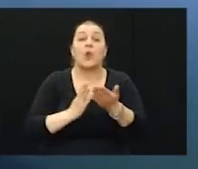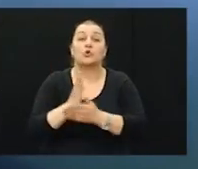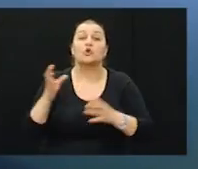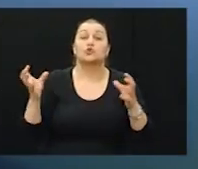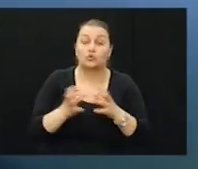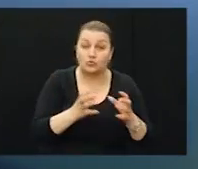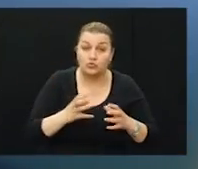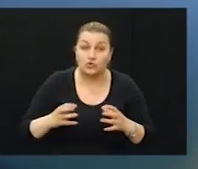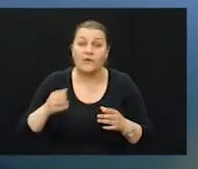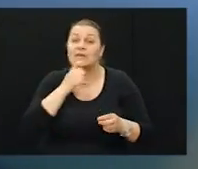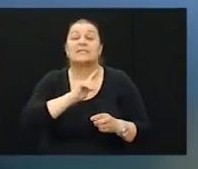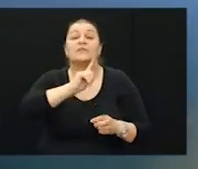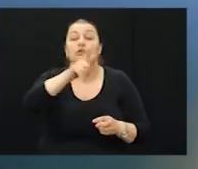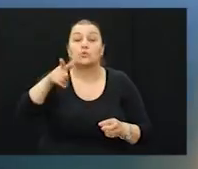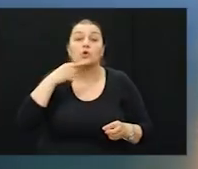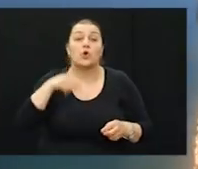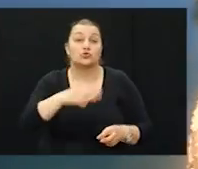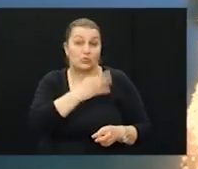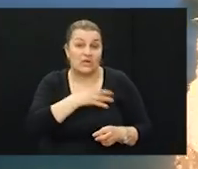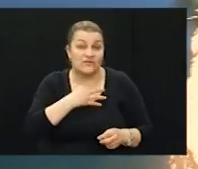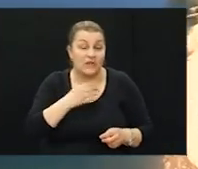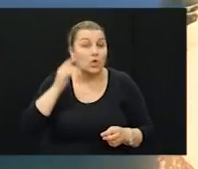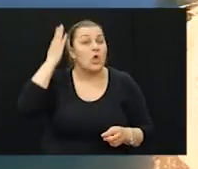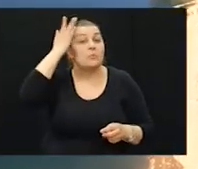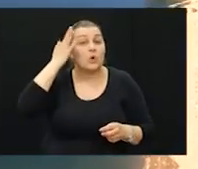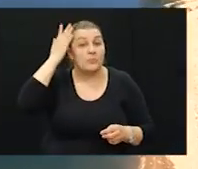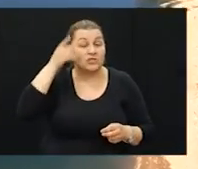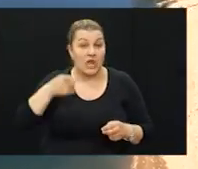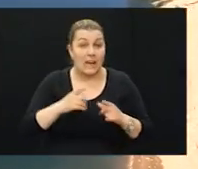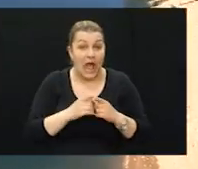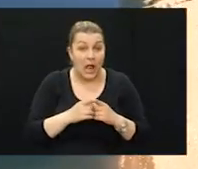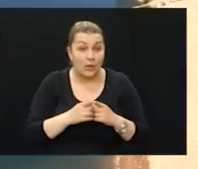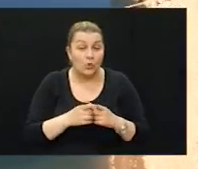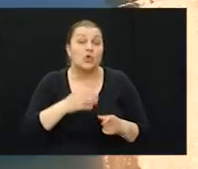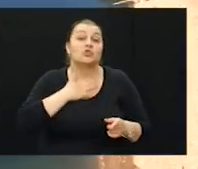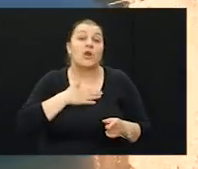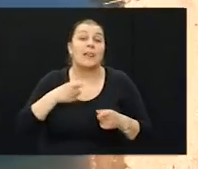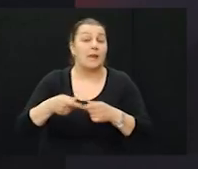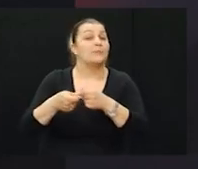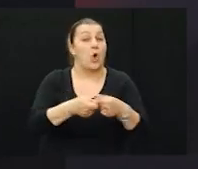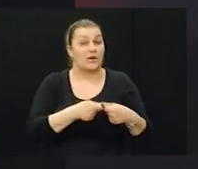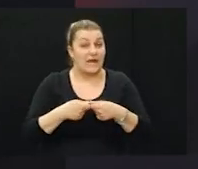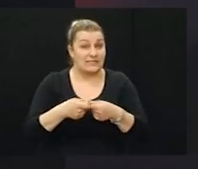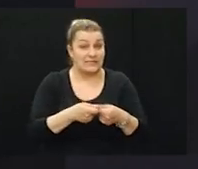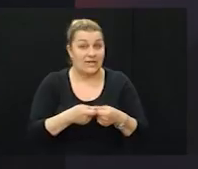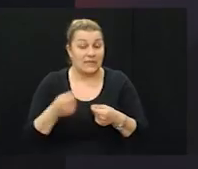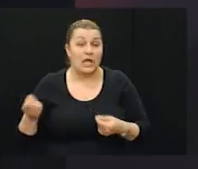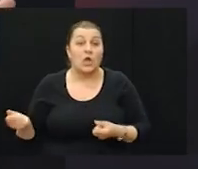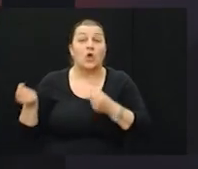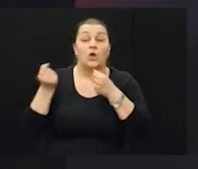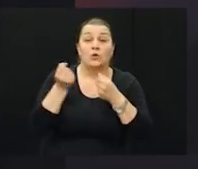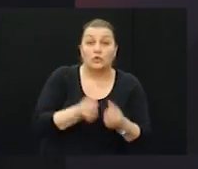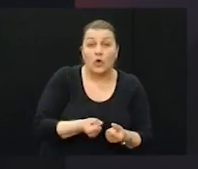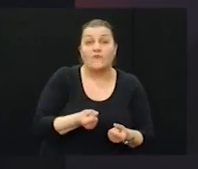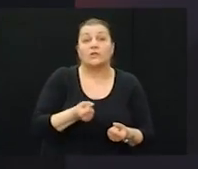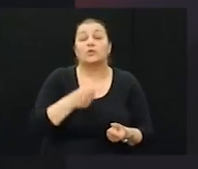društvo i svi drugi koji su u tom trenutku u Hrvatskoj promišljali alku, želili je organizirati. Dovodeći i